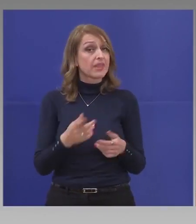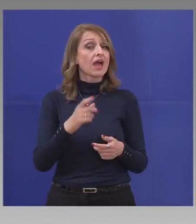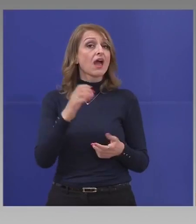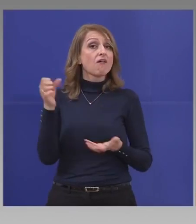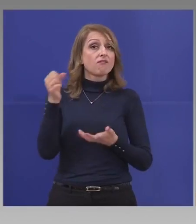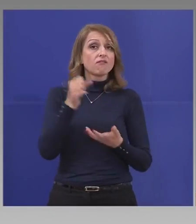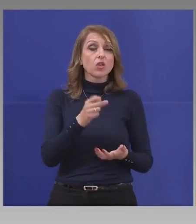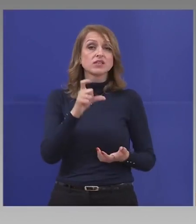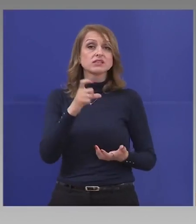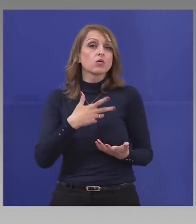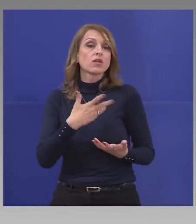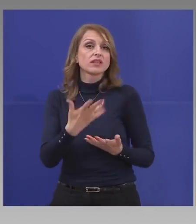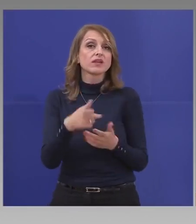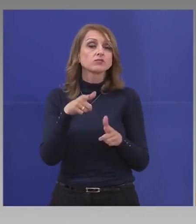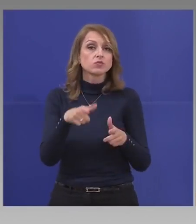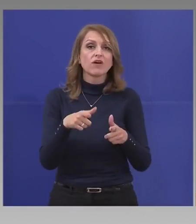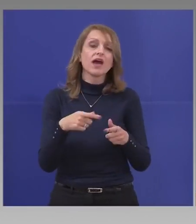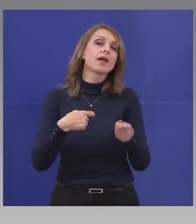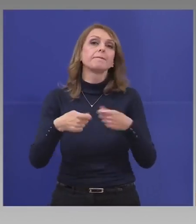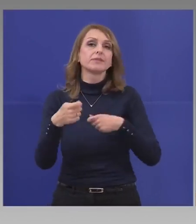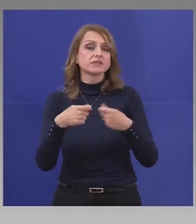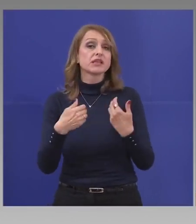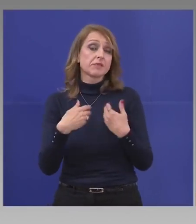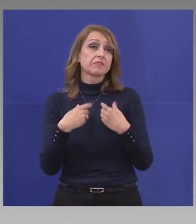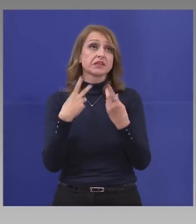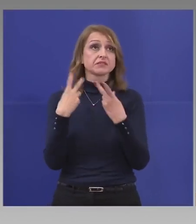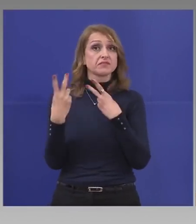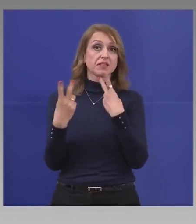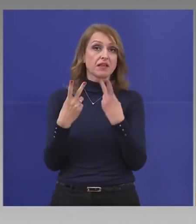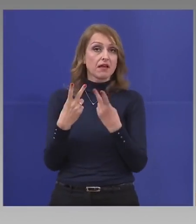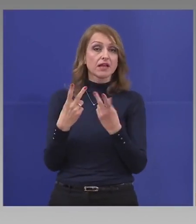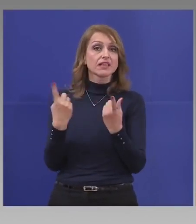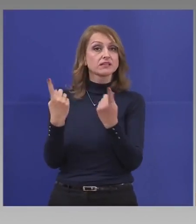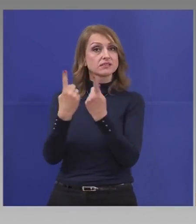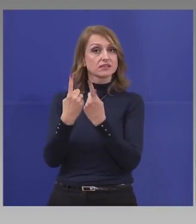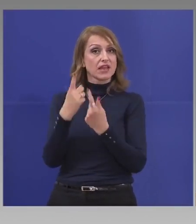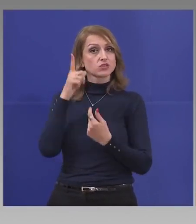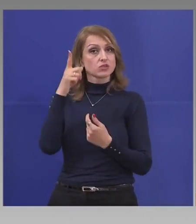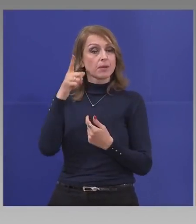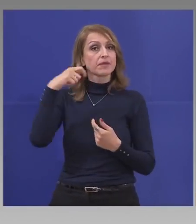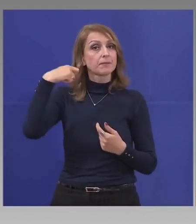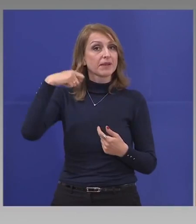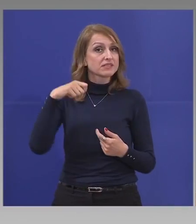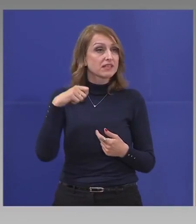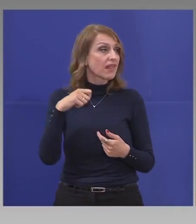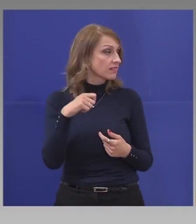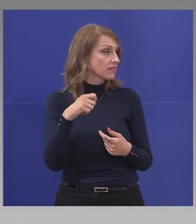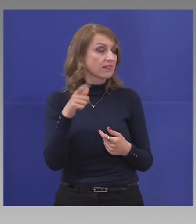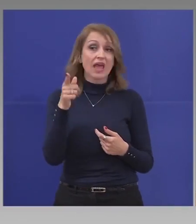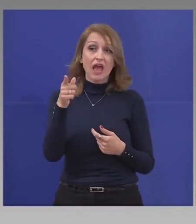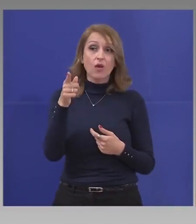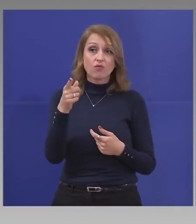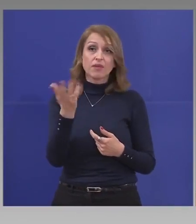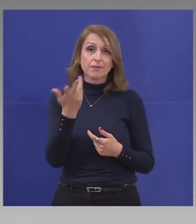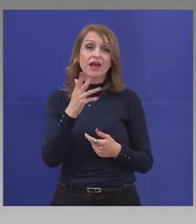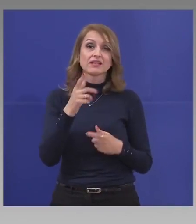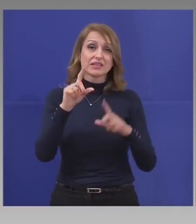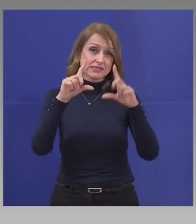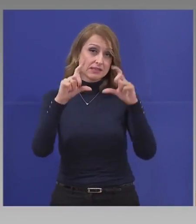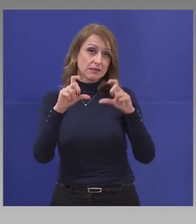Аз ги гледах на срещата при президента и ако бяхте заснимали паркинга,